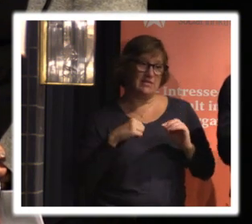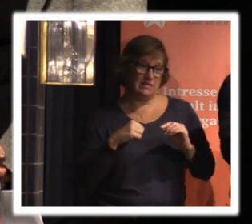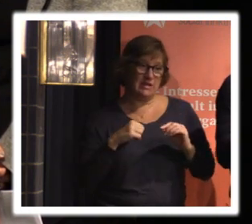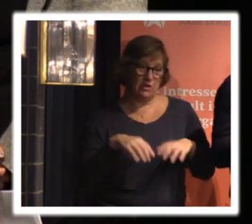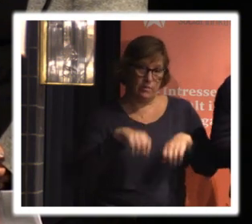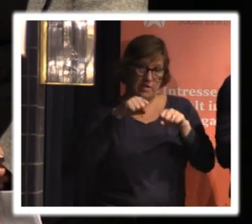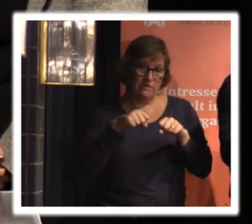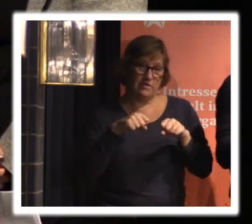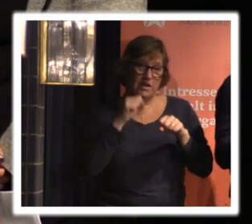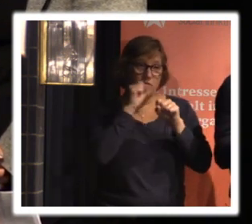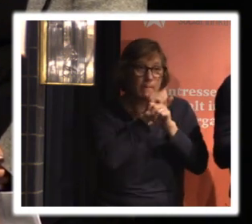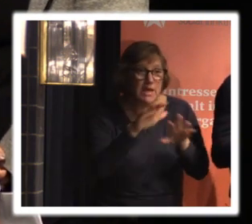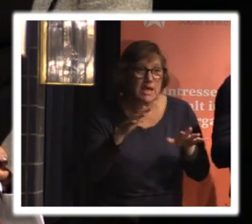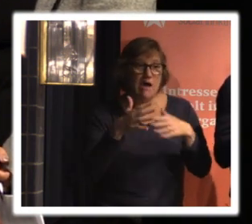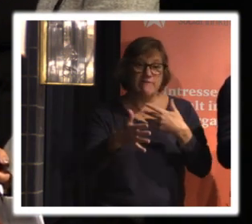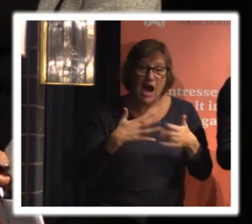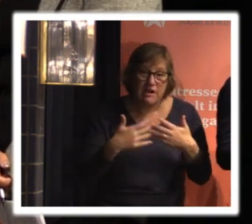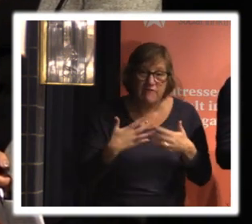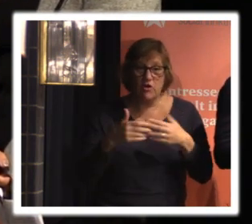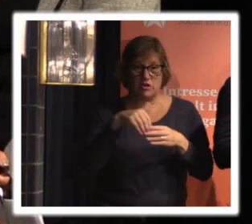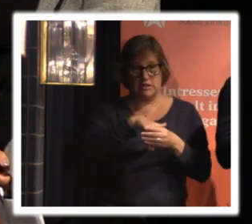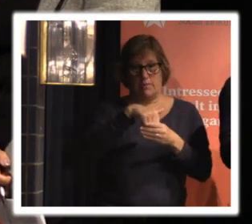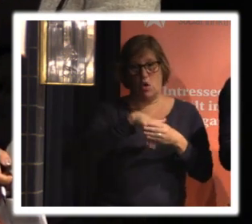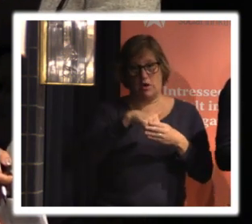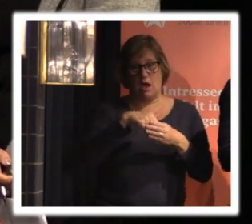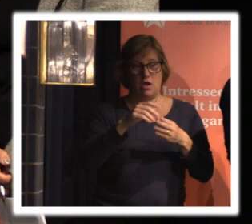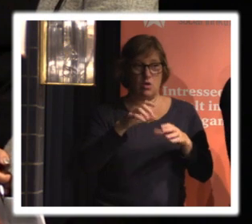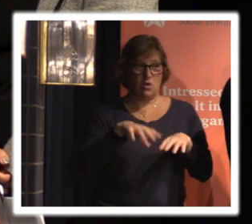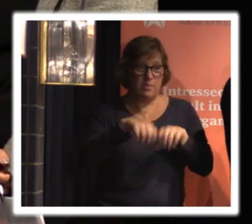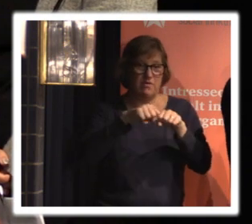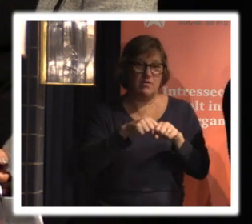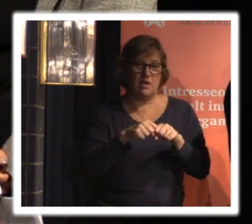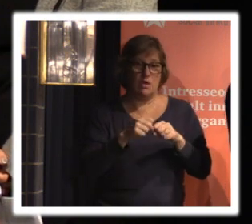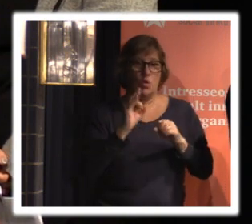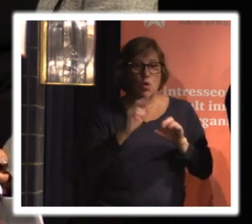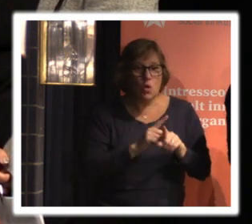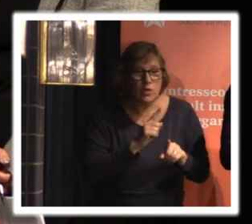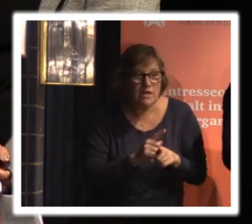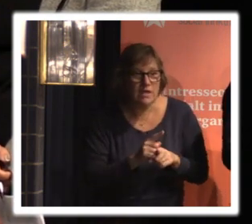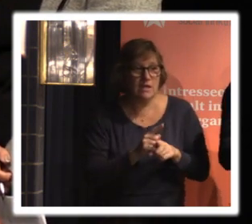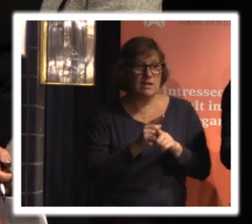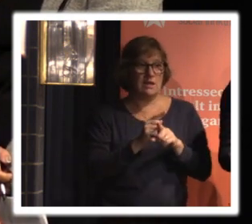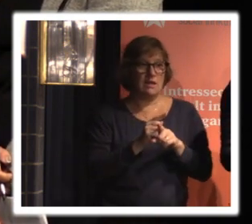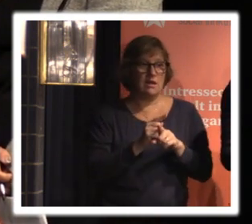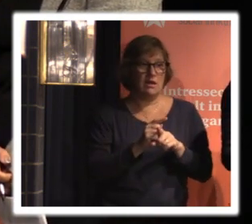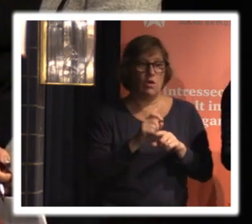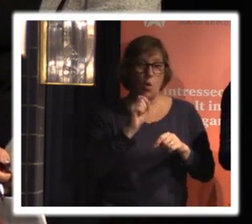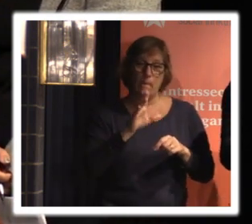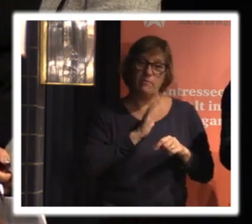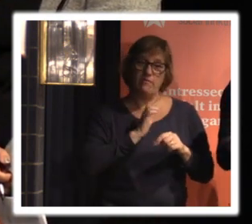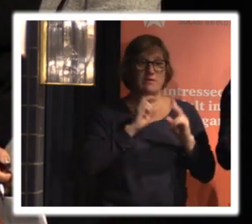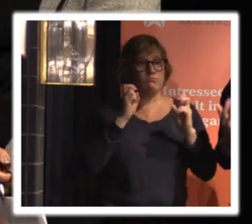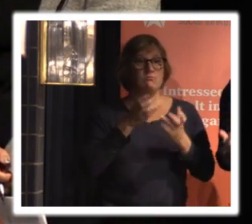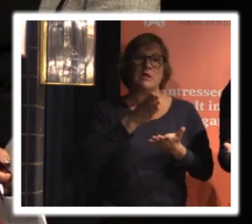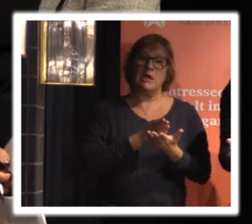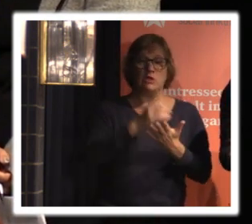alltså att man informerar om varför man sparar uppgifter och hur länge och så vidare och har man då ett berättigat syfte så